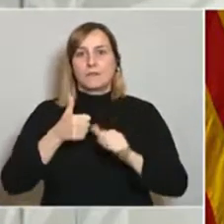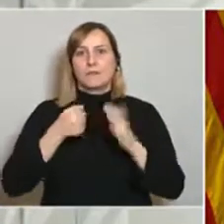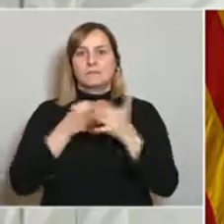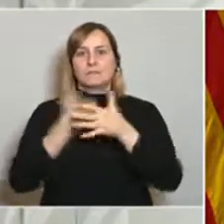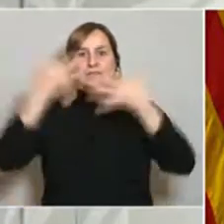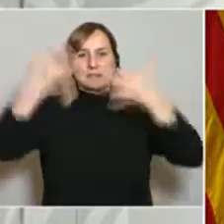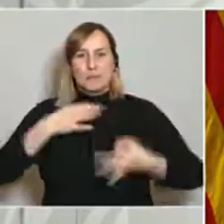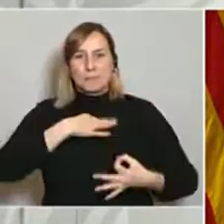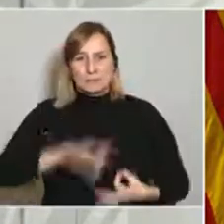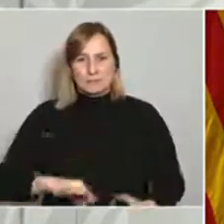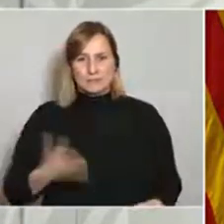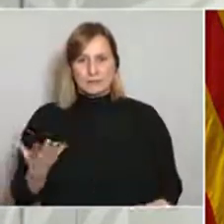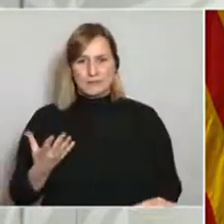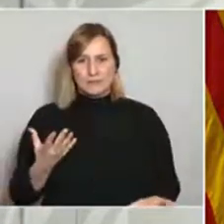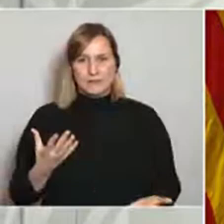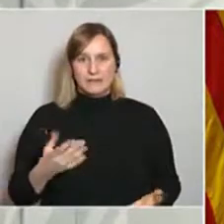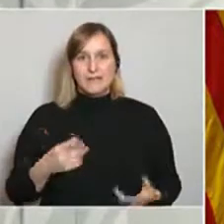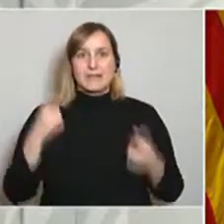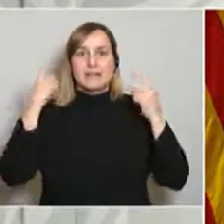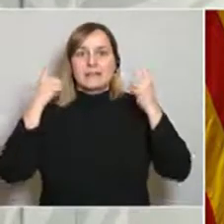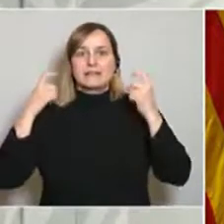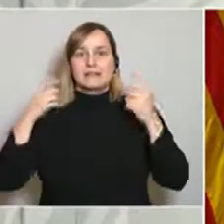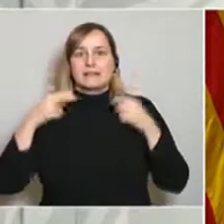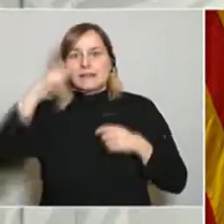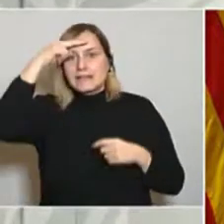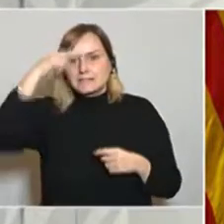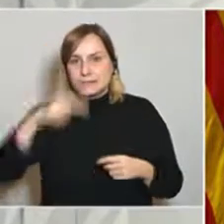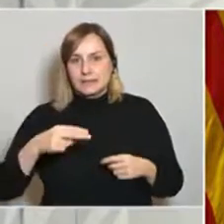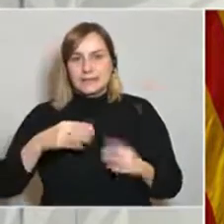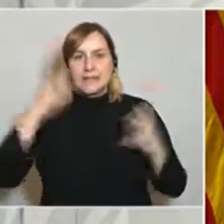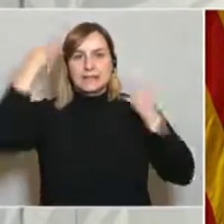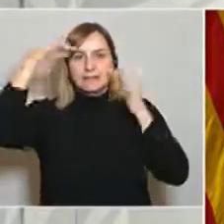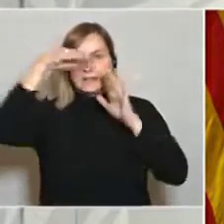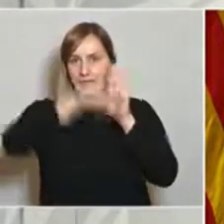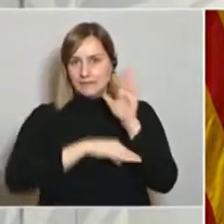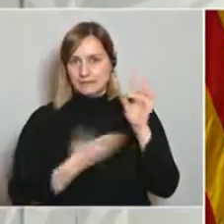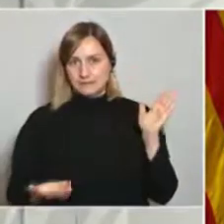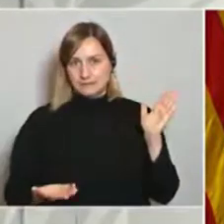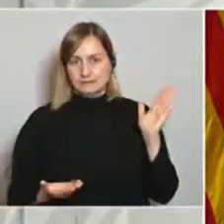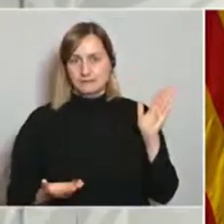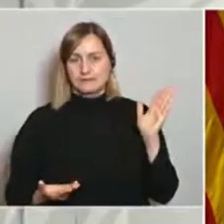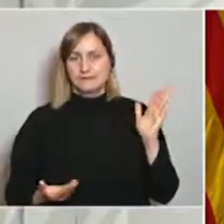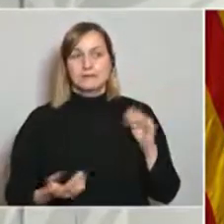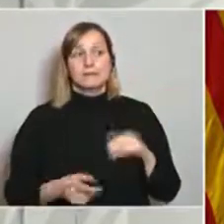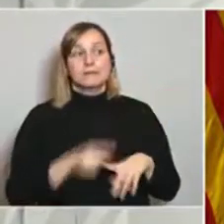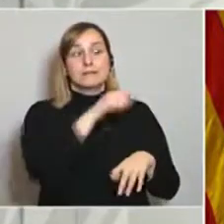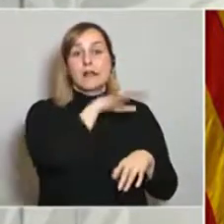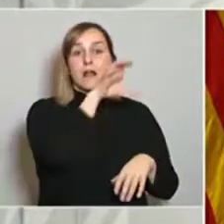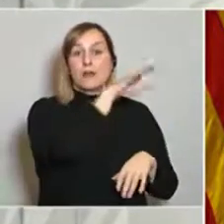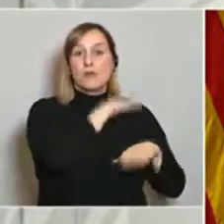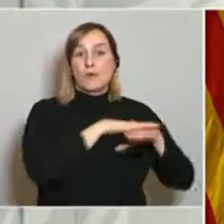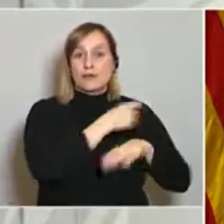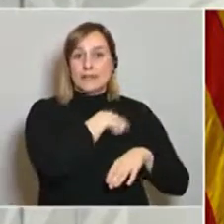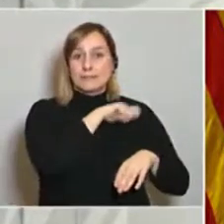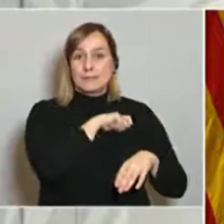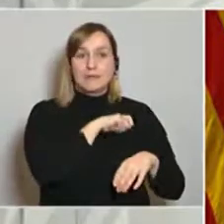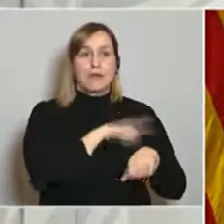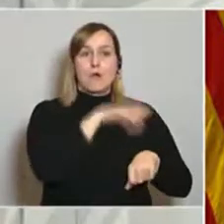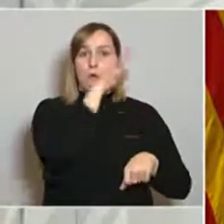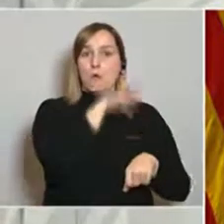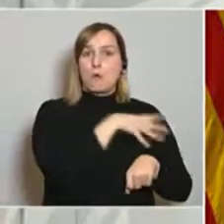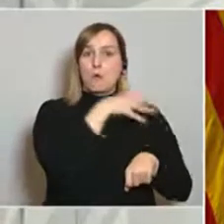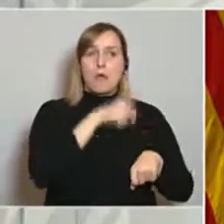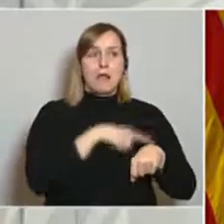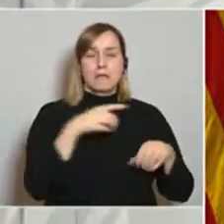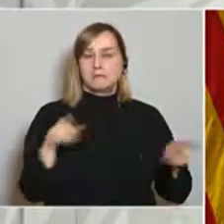respectant aquests criteris, Marc, i aquests criteris bàsics que havíem fet. Bàsicament, ells no diferencien de franges horàries, diuen de 9 del